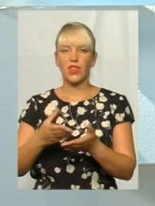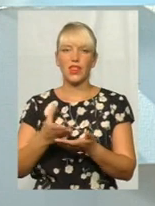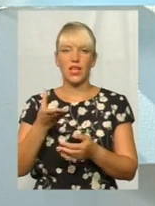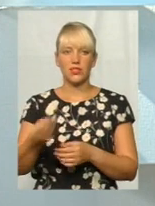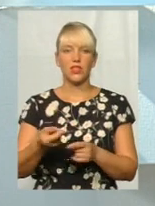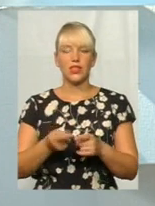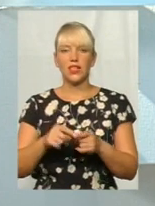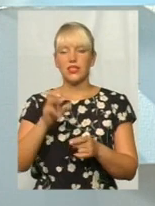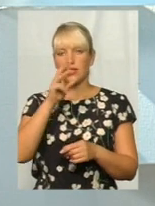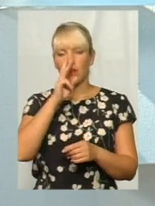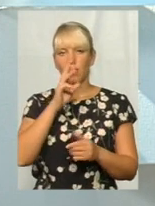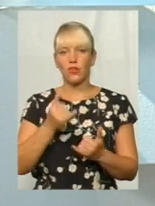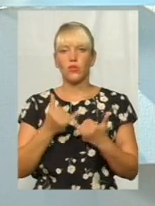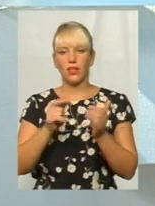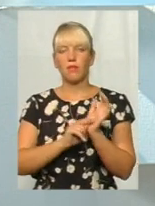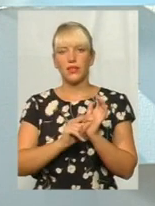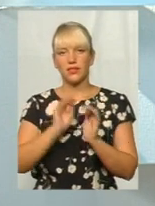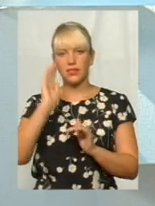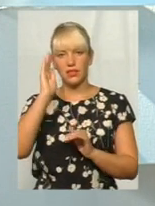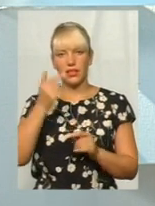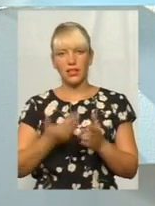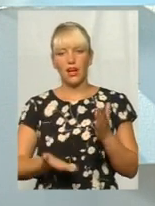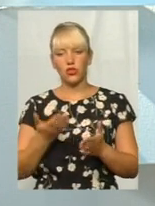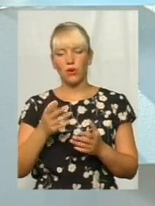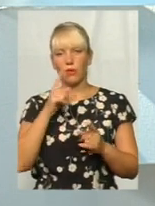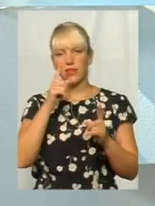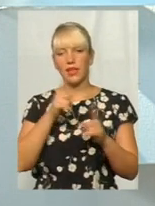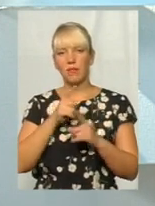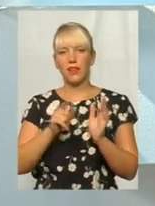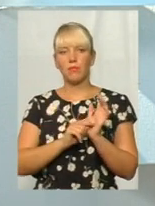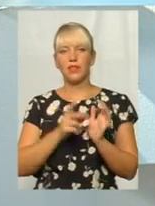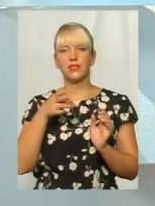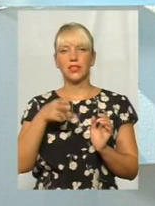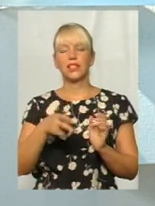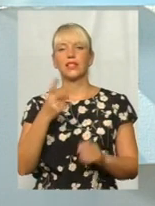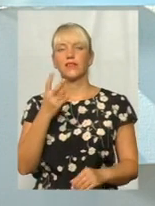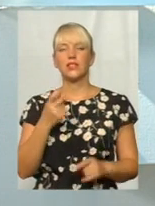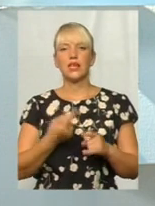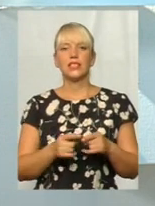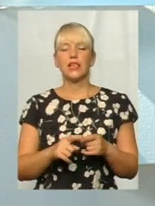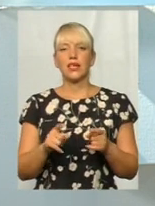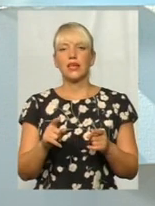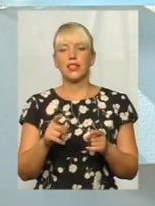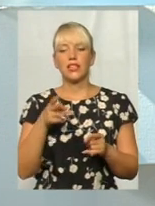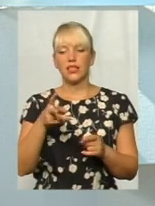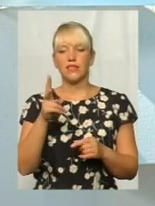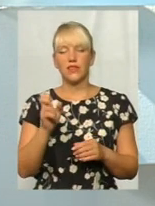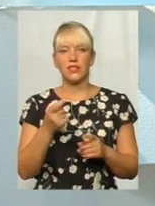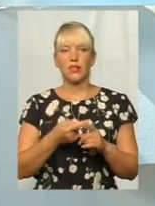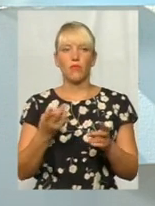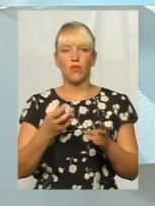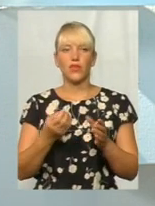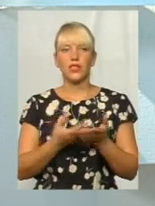пенсіонера. Тобто, якщо пенсія мінімальна 3200 на сьогоднішній день, значить з цих 3200 роботодавець повинен заплатити ще